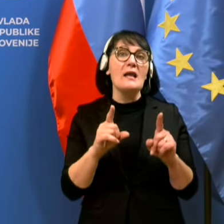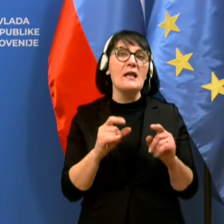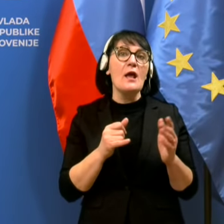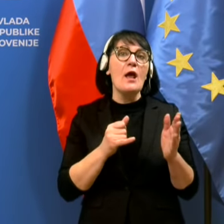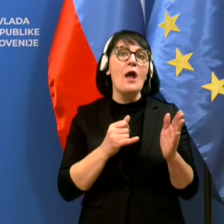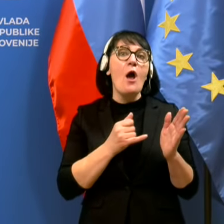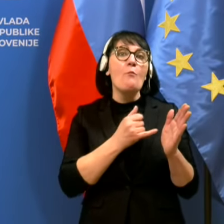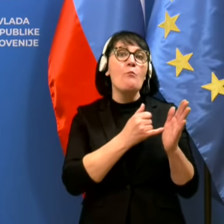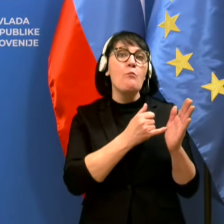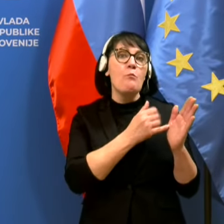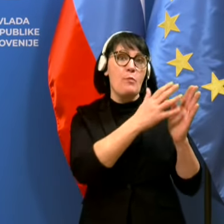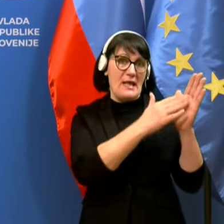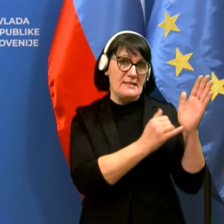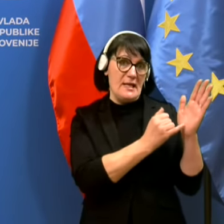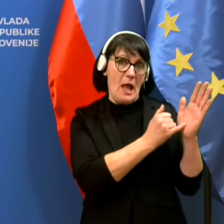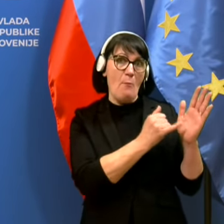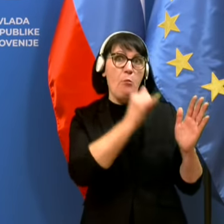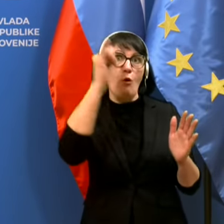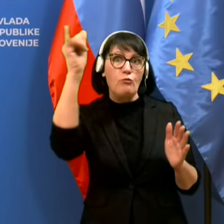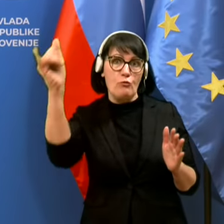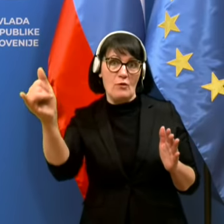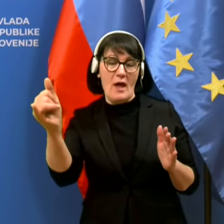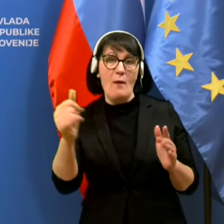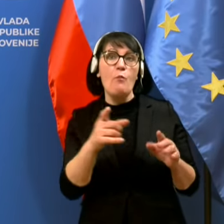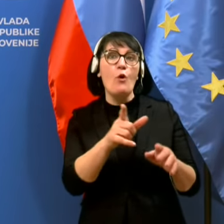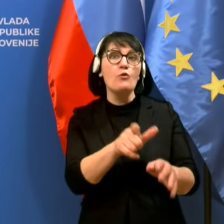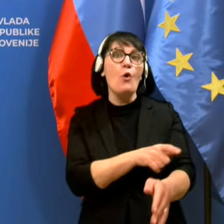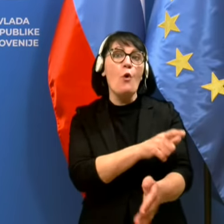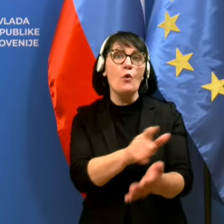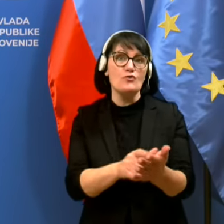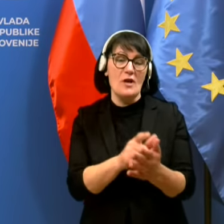Brazilije, bo lahko dolgo časa ostal tam, ker je.